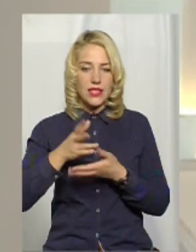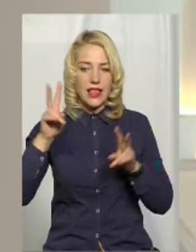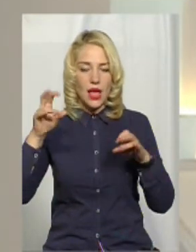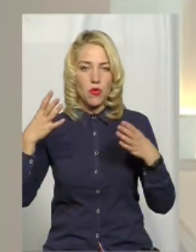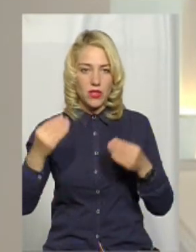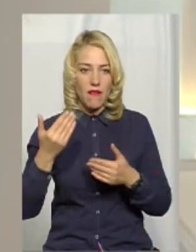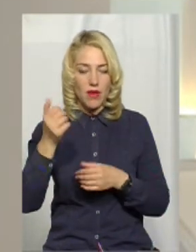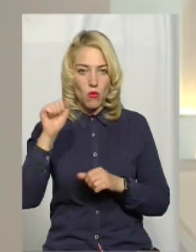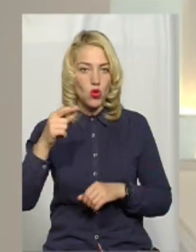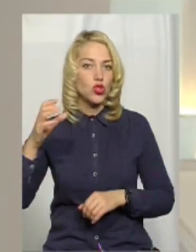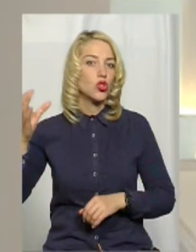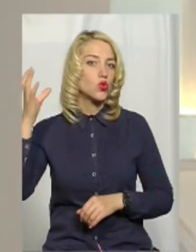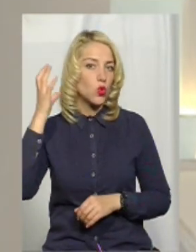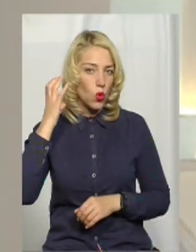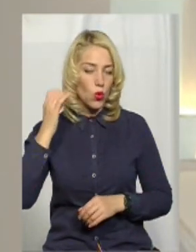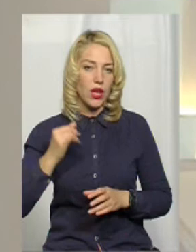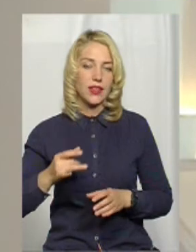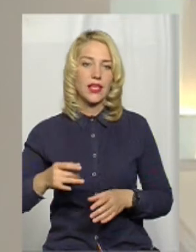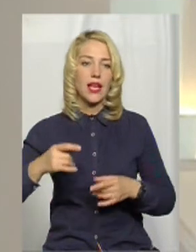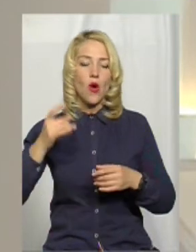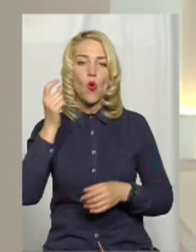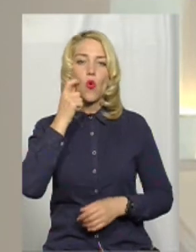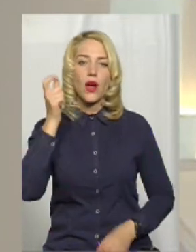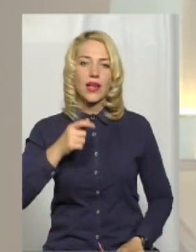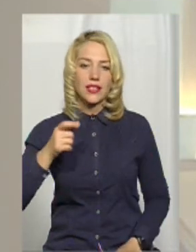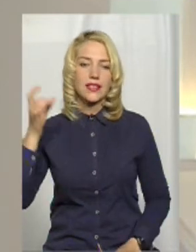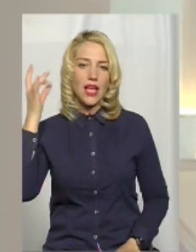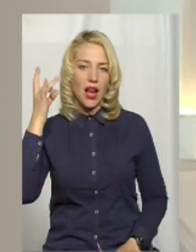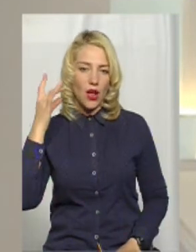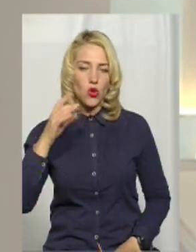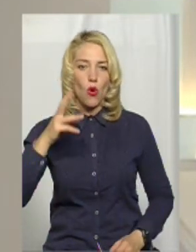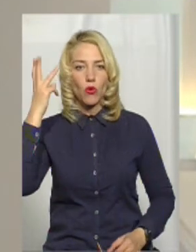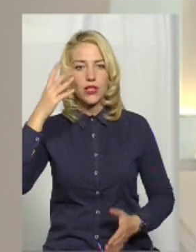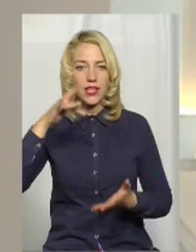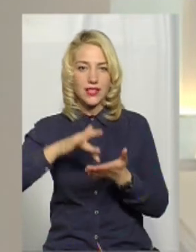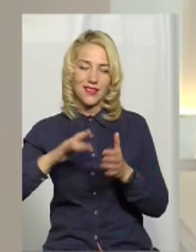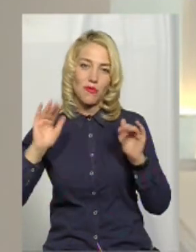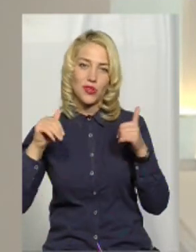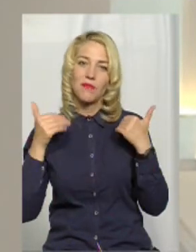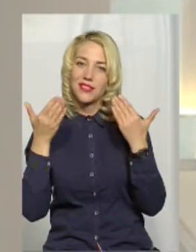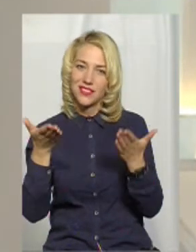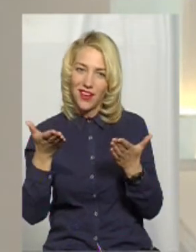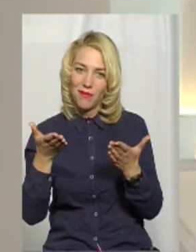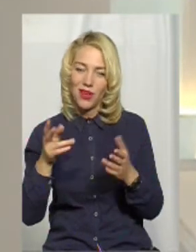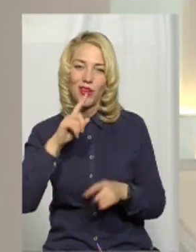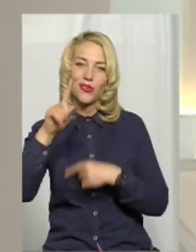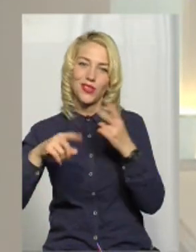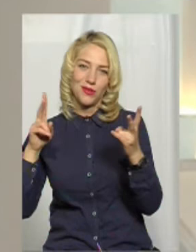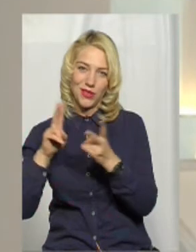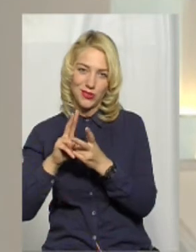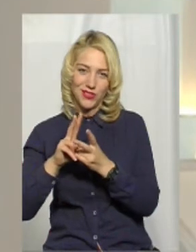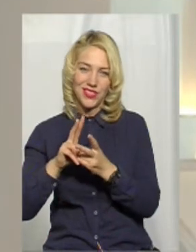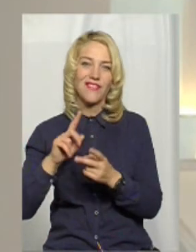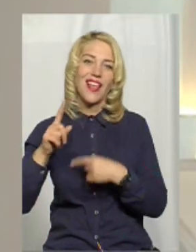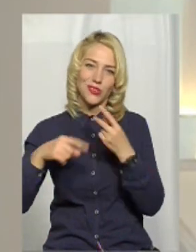ви можете слухати в ефірі Українського радіоподілля «Центр». А я з вами прощаюся. До зустрічі